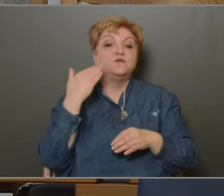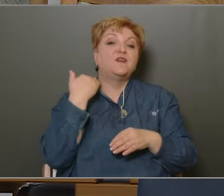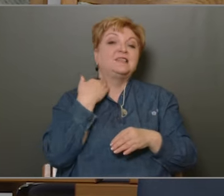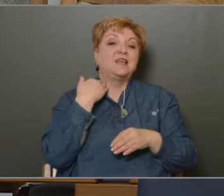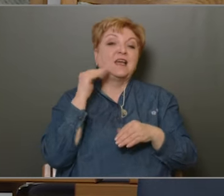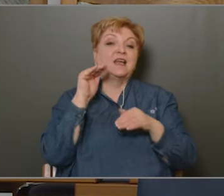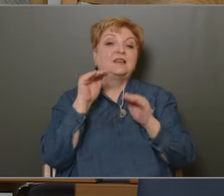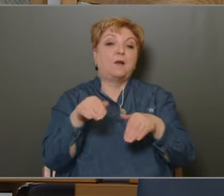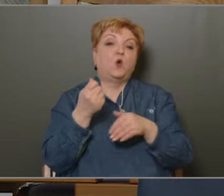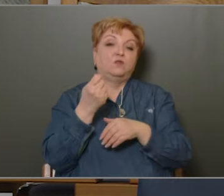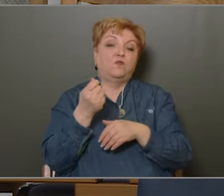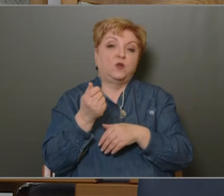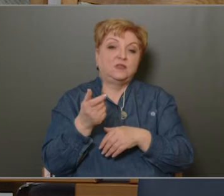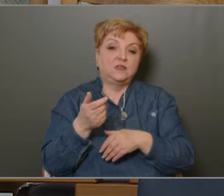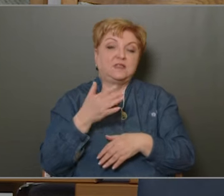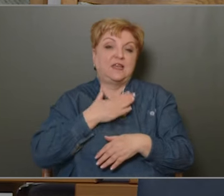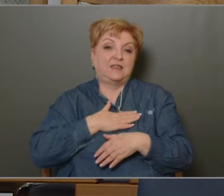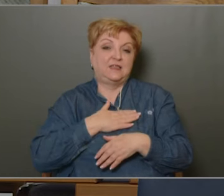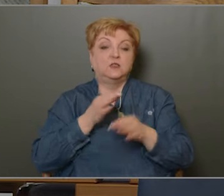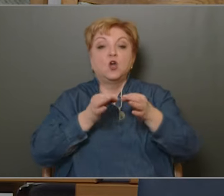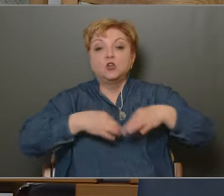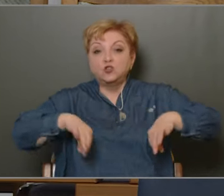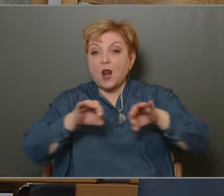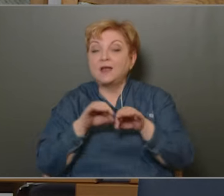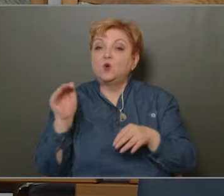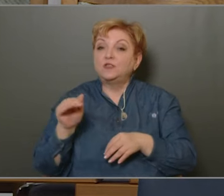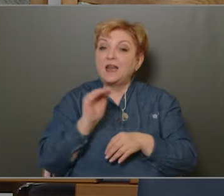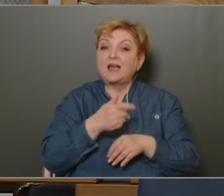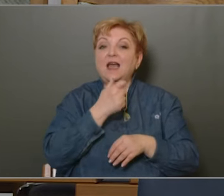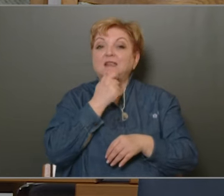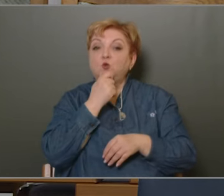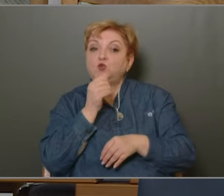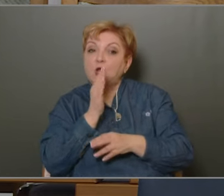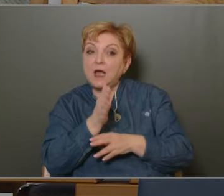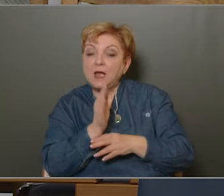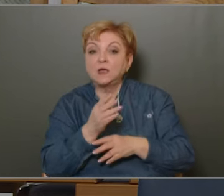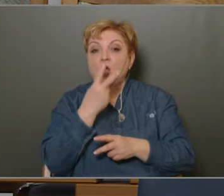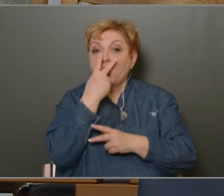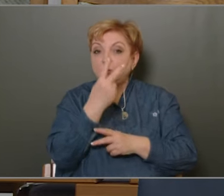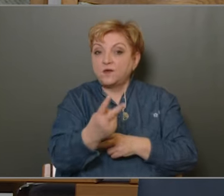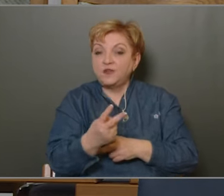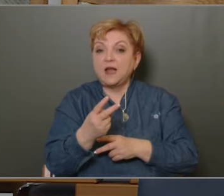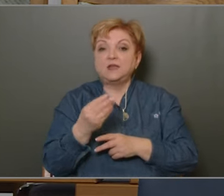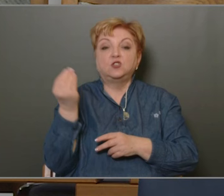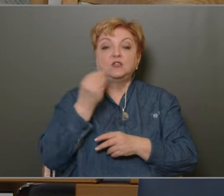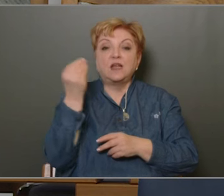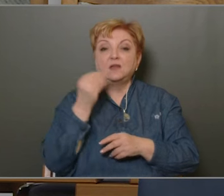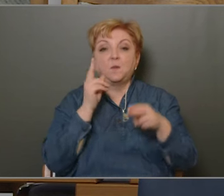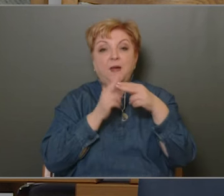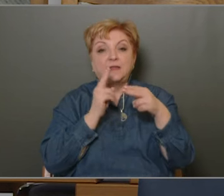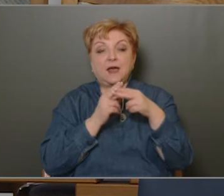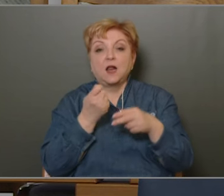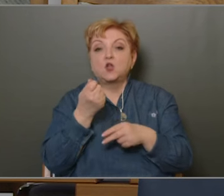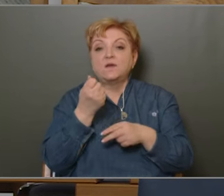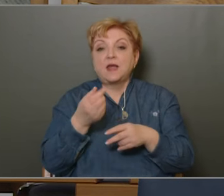forintjait, támogató szeretetét, a családok, a gyermekek, az idősek irányában, az odafigyelést, a diákok, a betegek, a